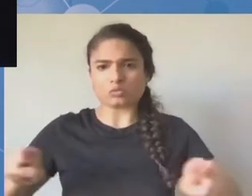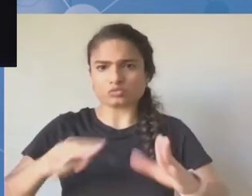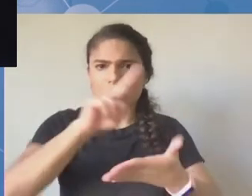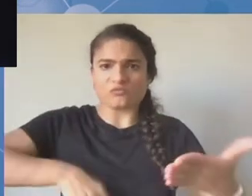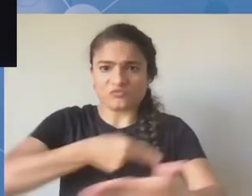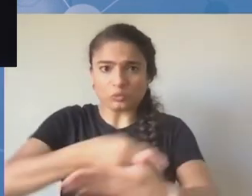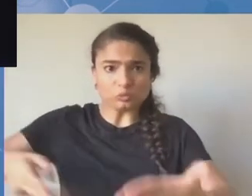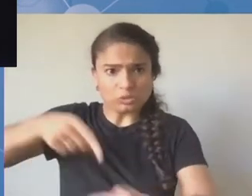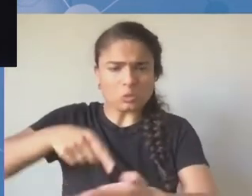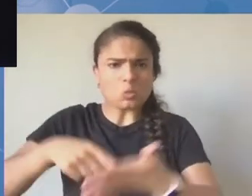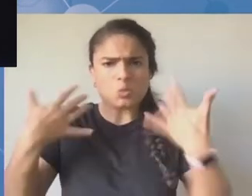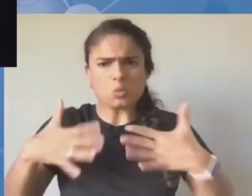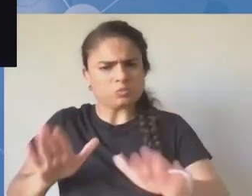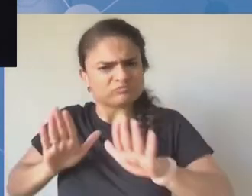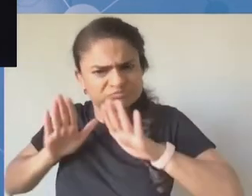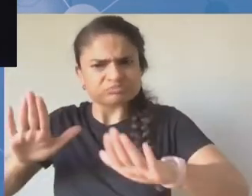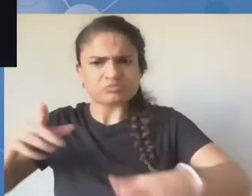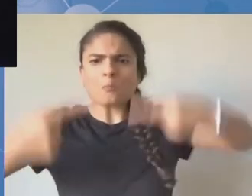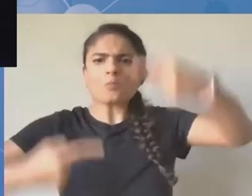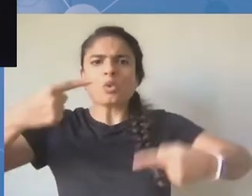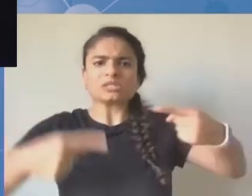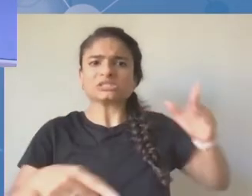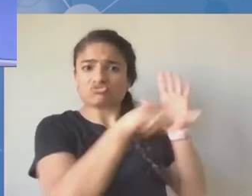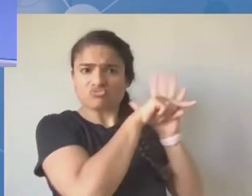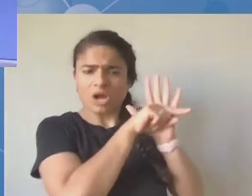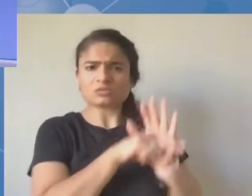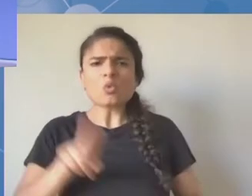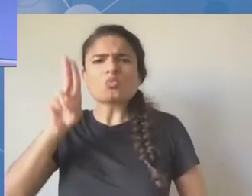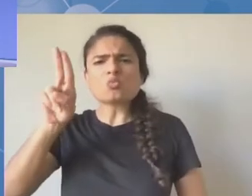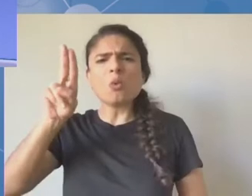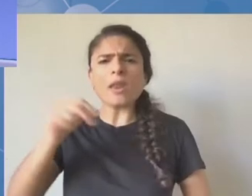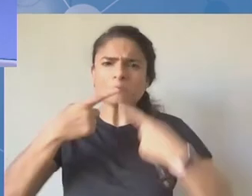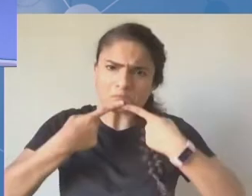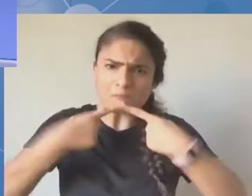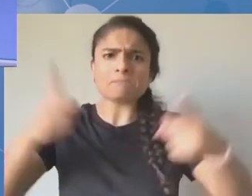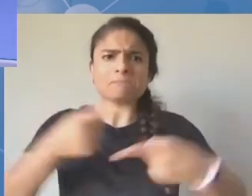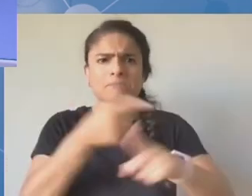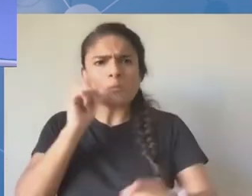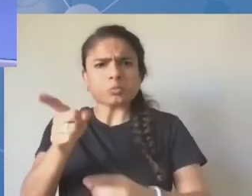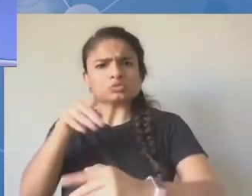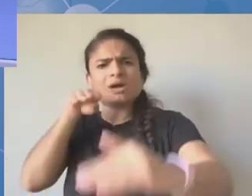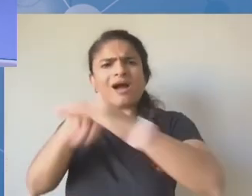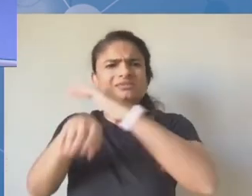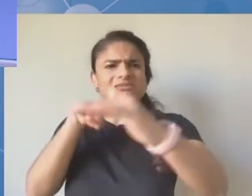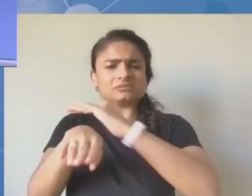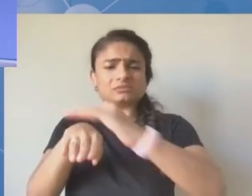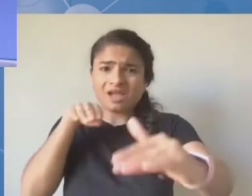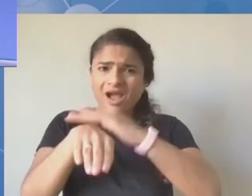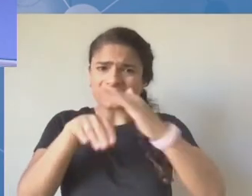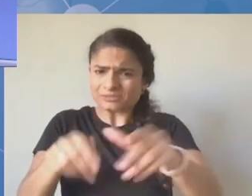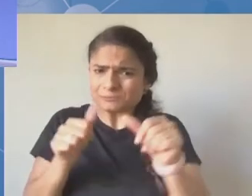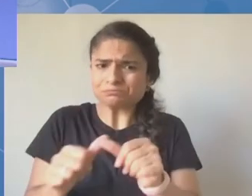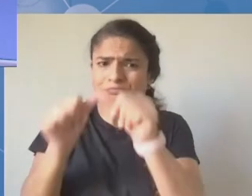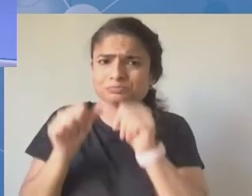zjawisk i tak, aby wszyscy zdecydowali się podpisać wiążące traktaty, które